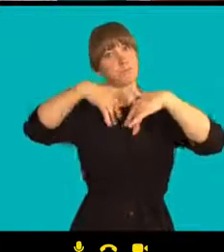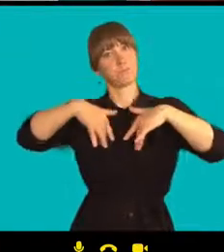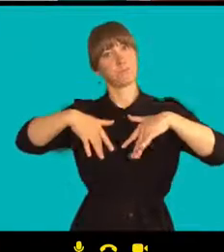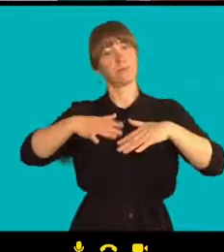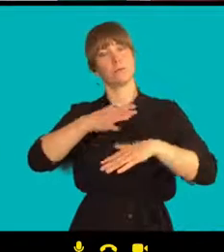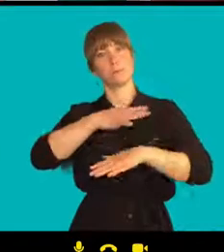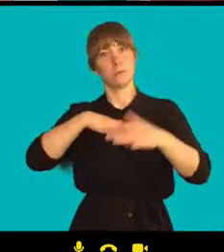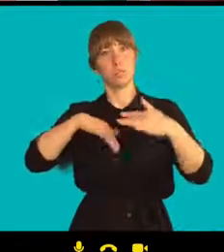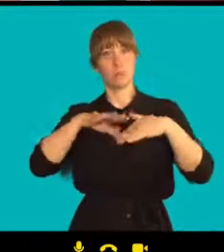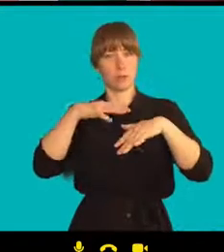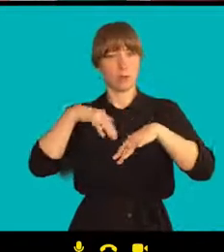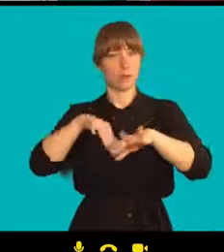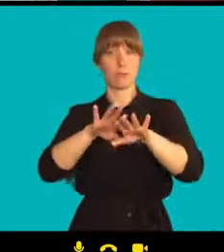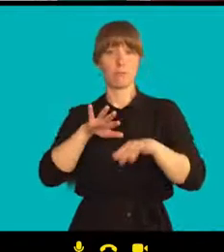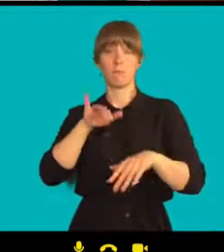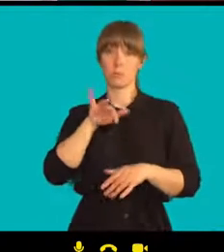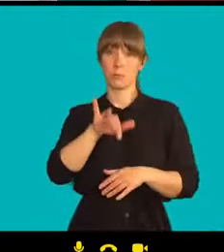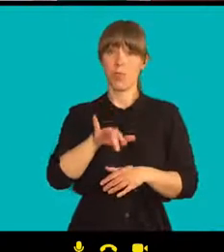A teď